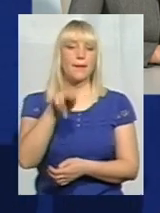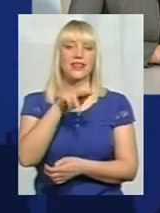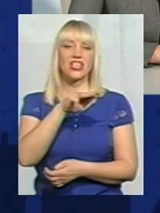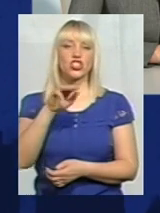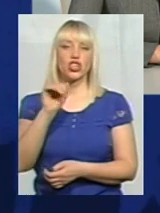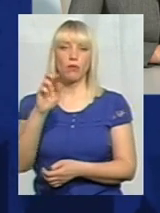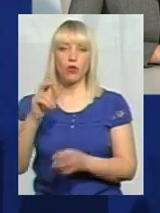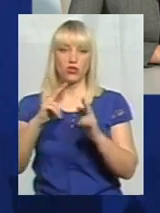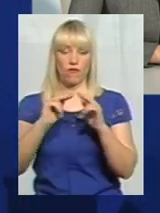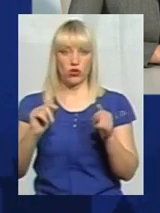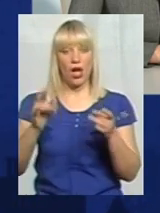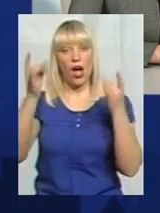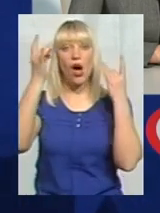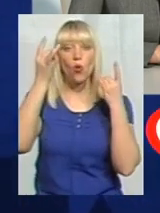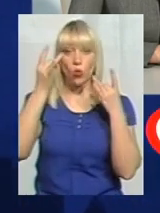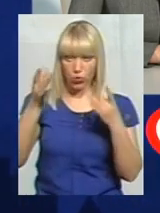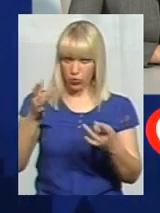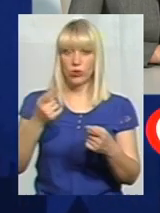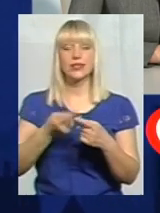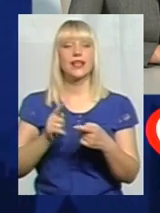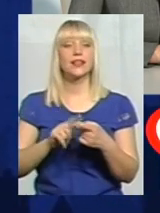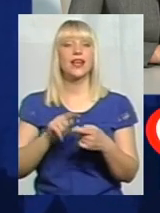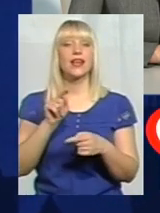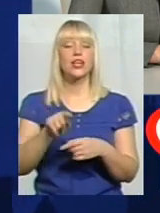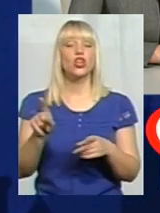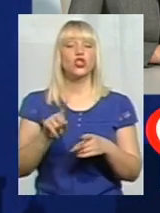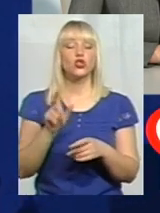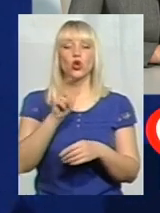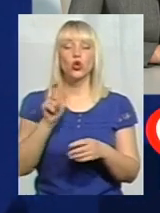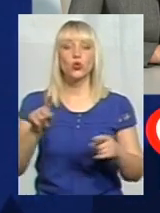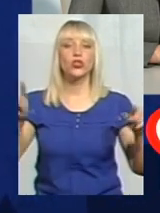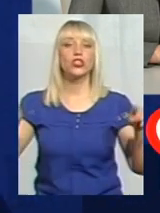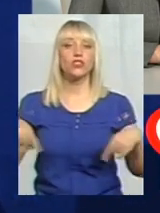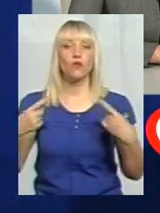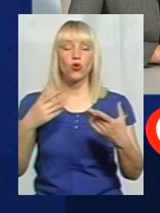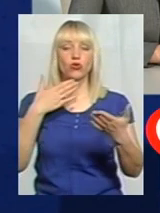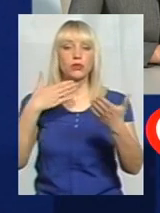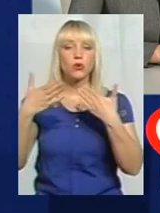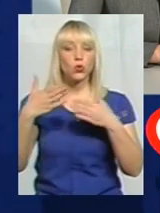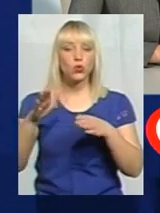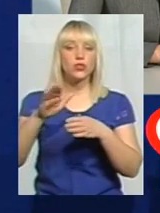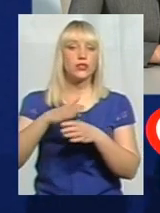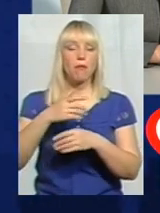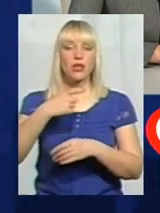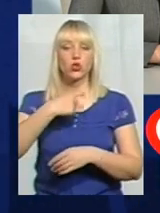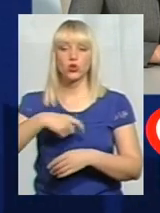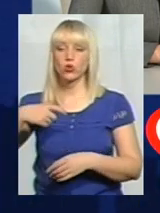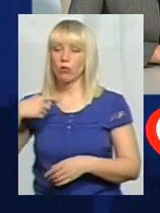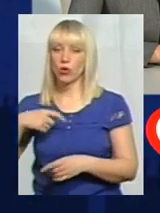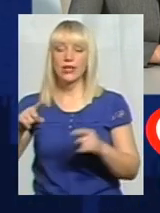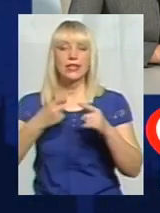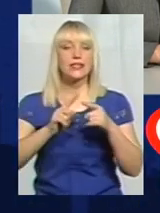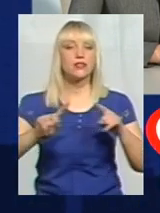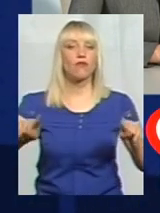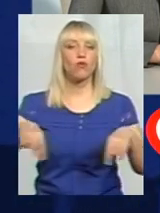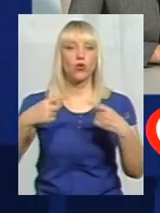Культура – це те, що люди створюють, спілкуючи між собою. Тобто, створення стосунків, які